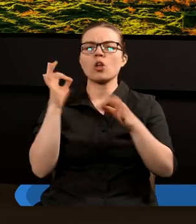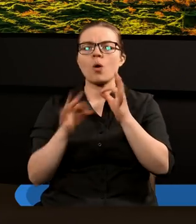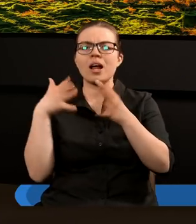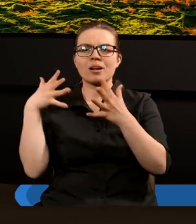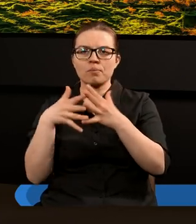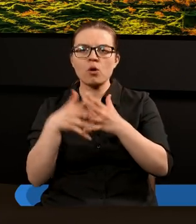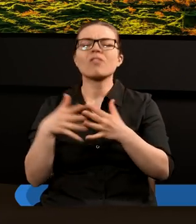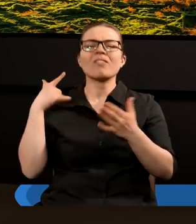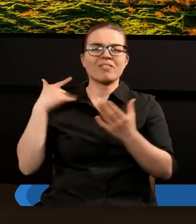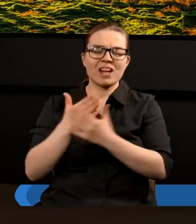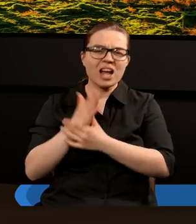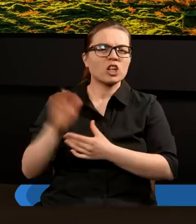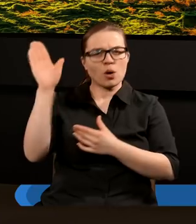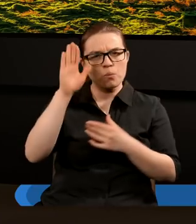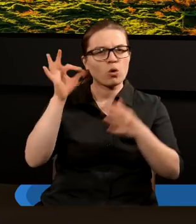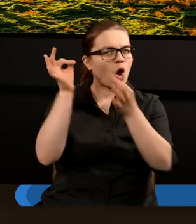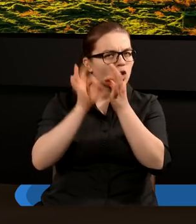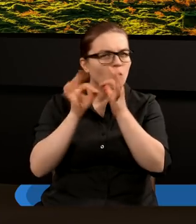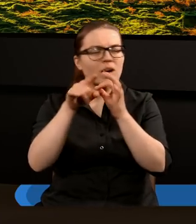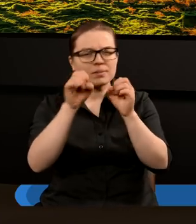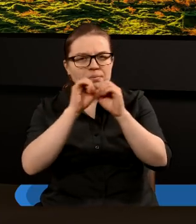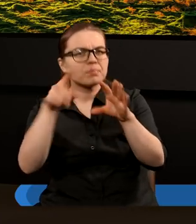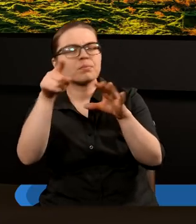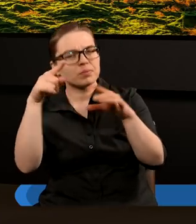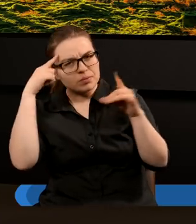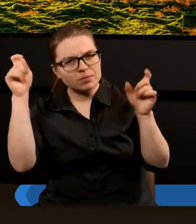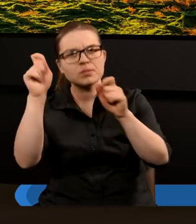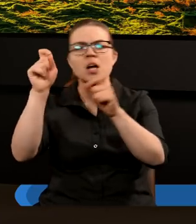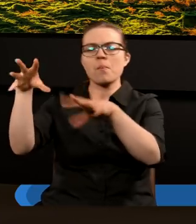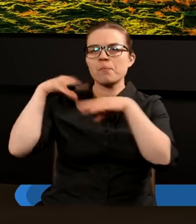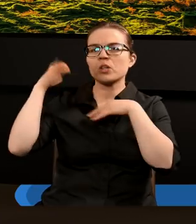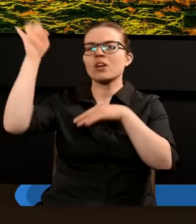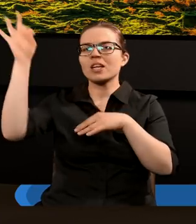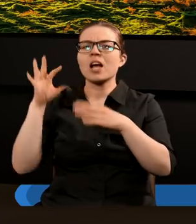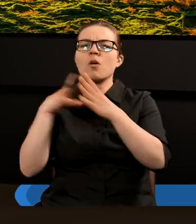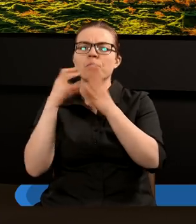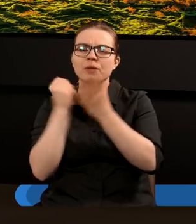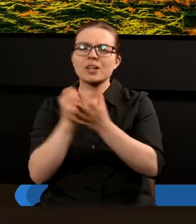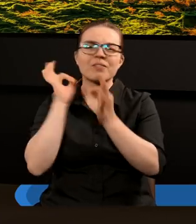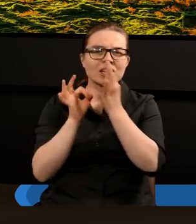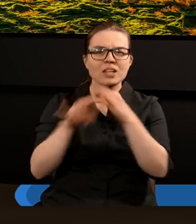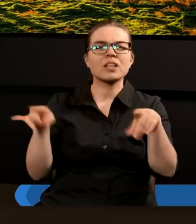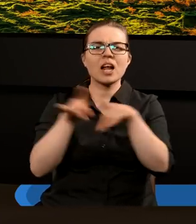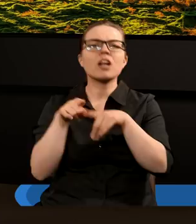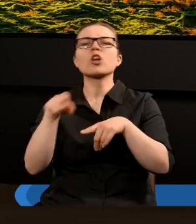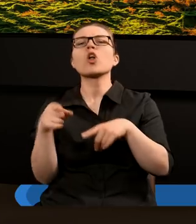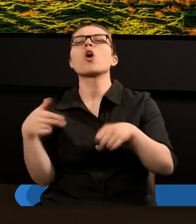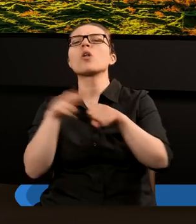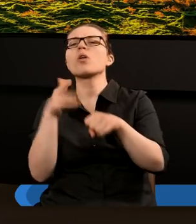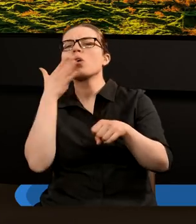wykładnię proroctwa. Wierzę, że Pan Bóg zaprasza Cię właśnie, abyś przyjął Jego przykazania, szczególności właśnie również to, które mówi